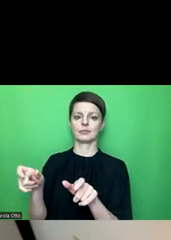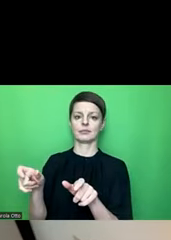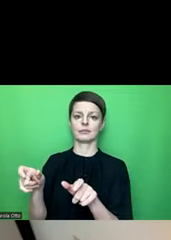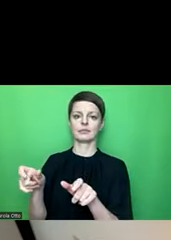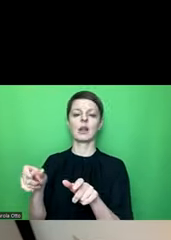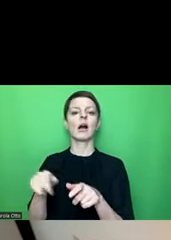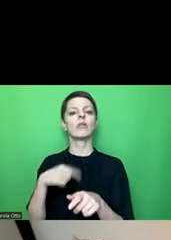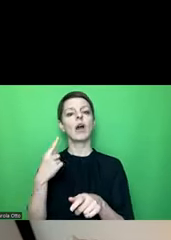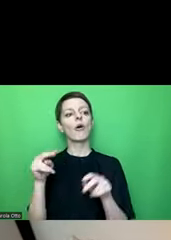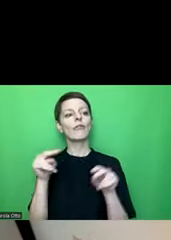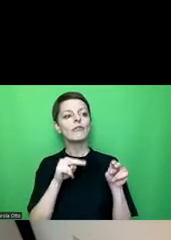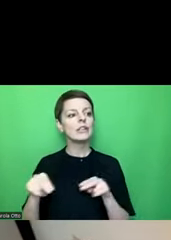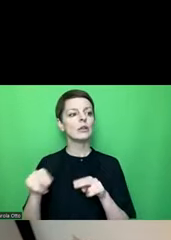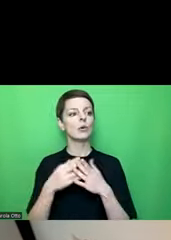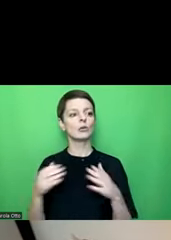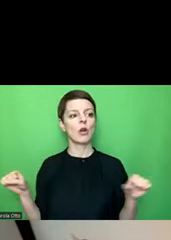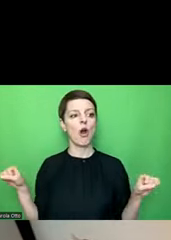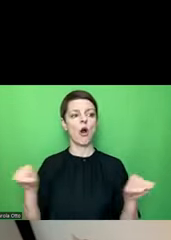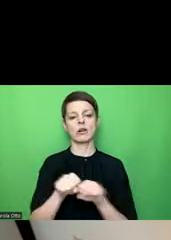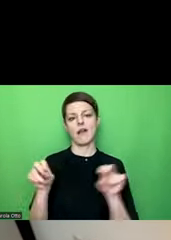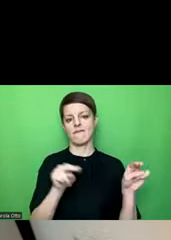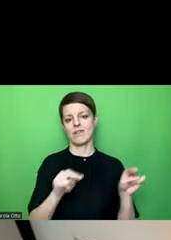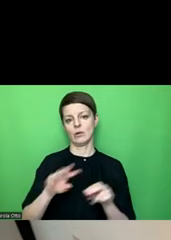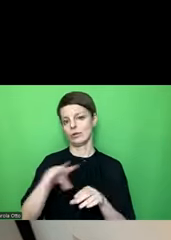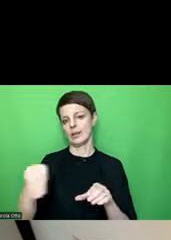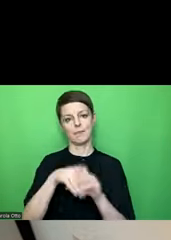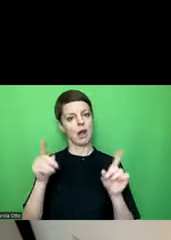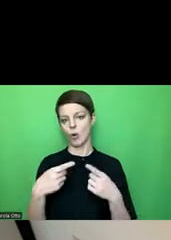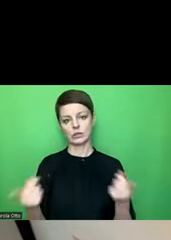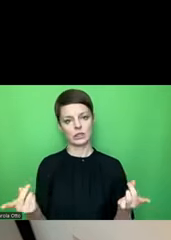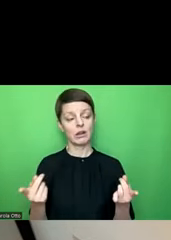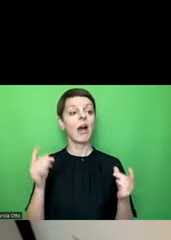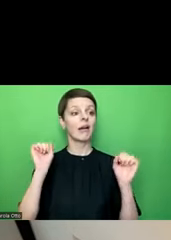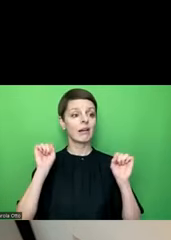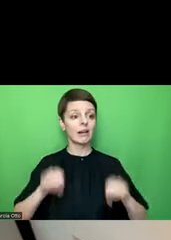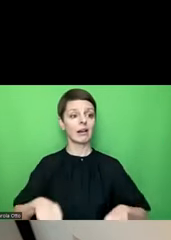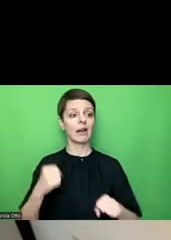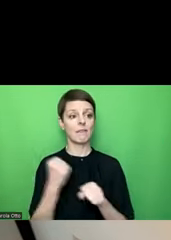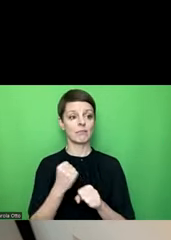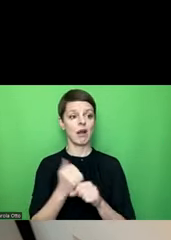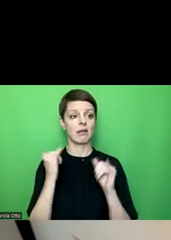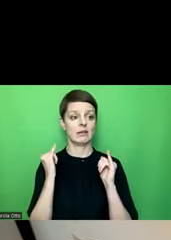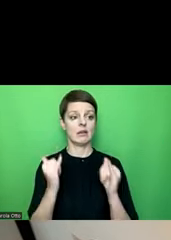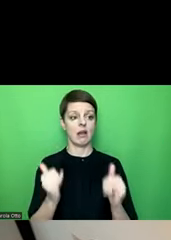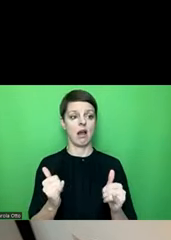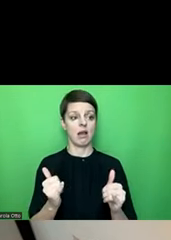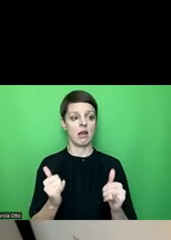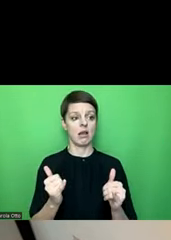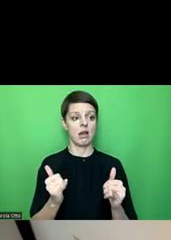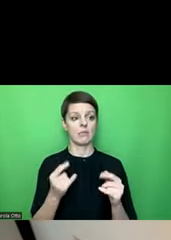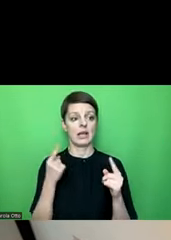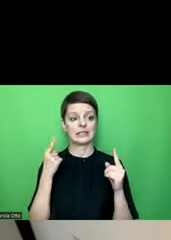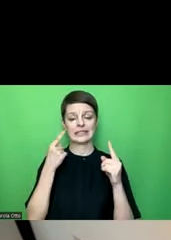auch aus, dass Videos oder Online-Videos eingebettet werden. Das kann man alles machen, ist aber nicht wirklich Sinn und Zweck von Excel